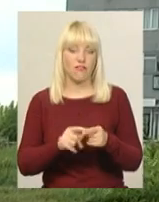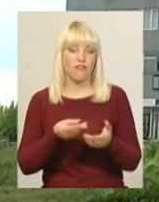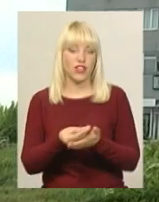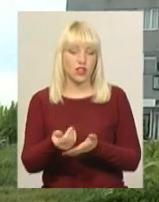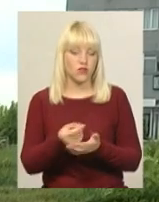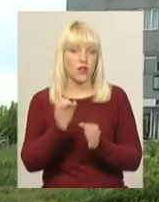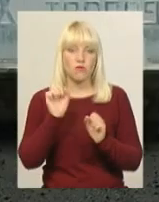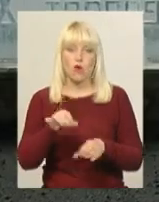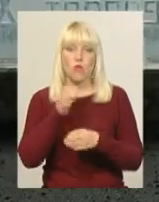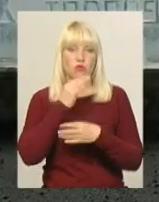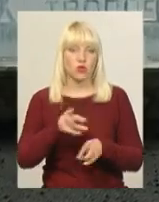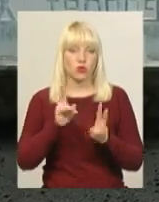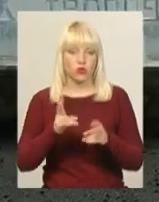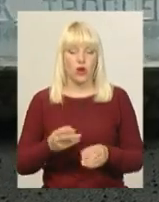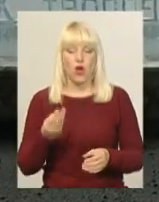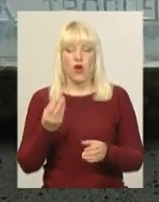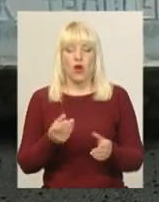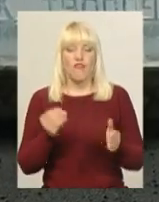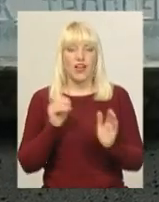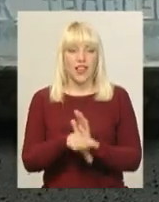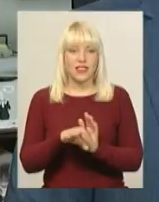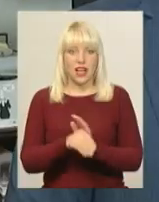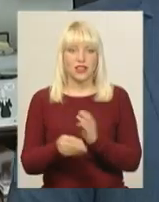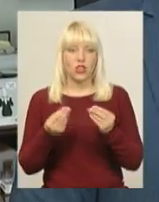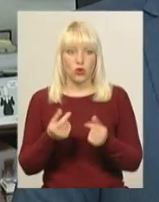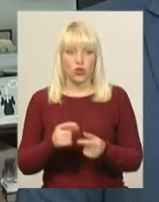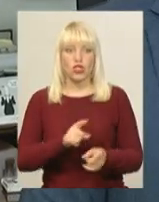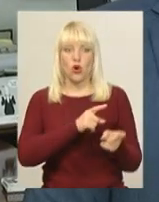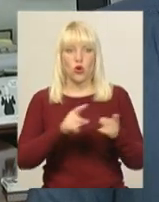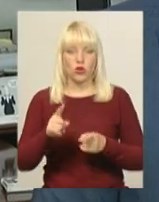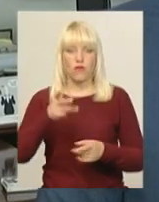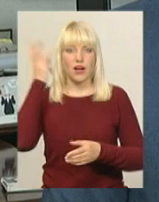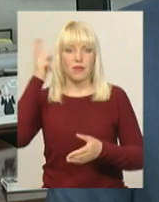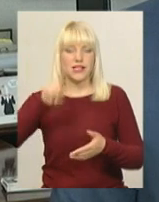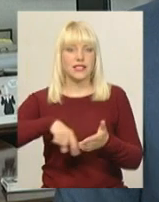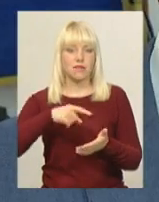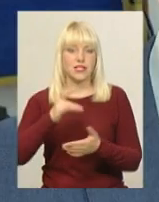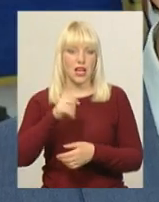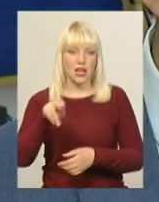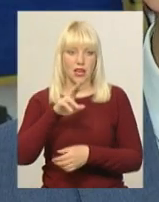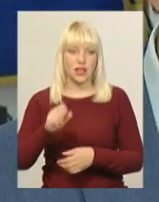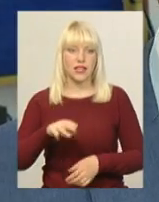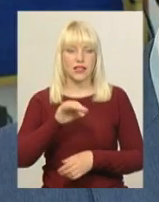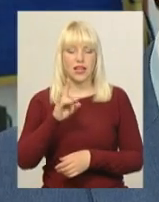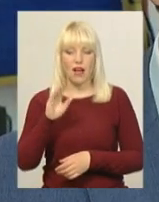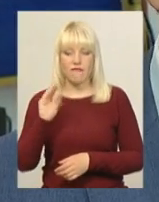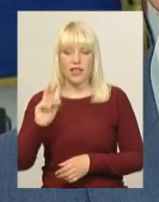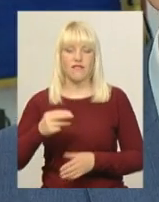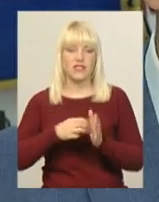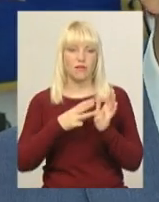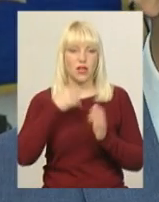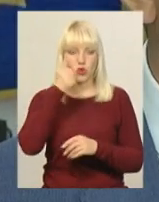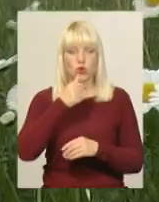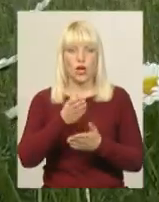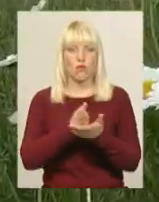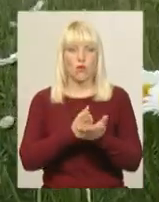відновлення аеропорту готова Хмельницька міська рада. Про це повідомив мер Олександр Симчишин. У травні 2017 року посадовці міськради